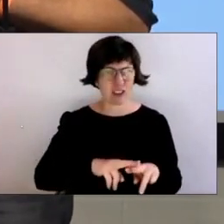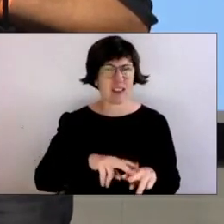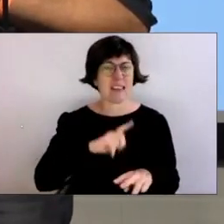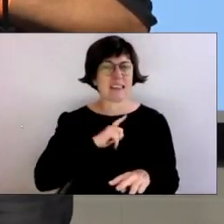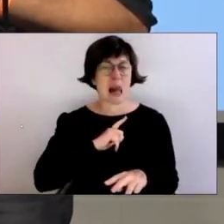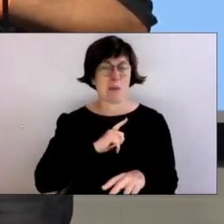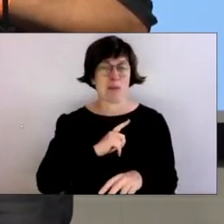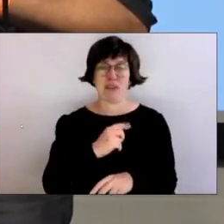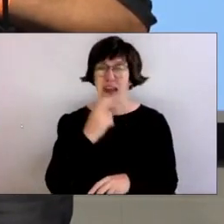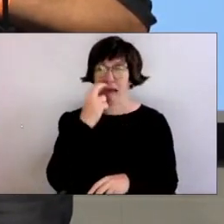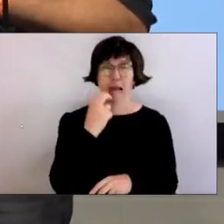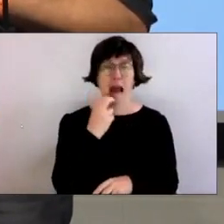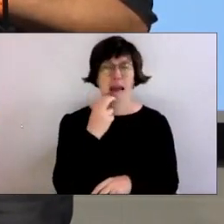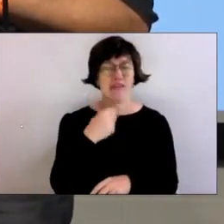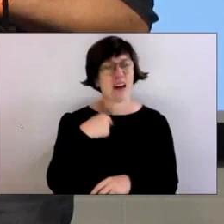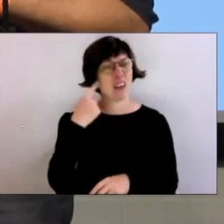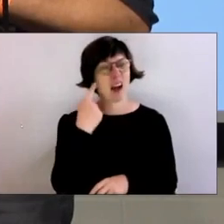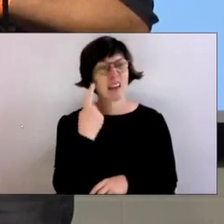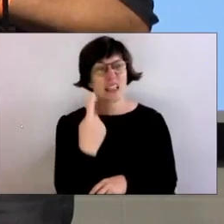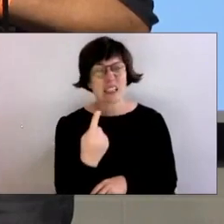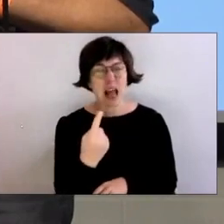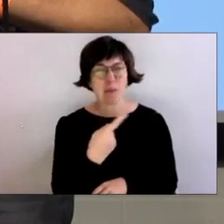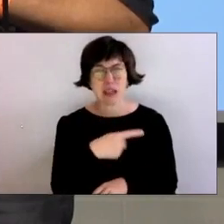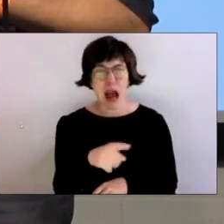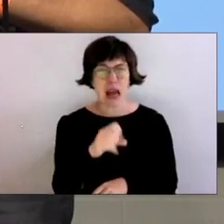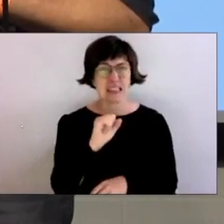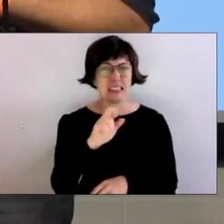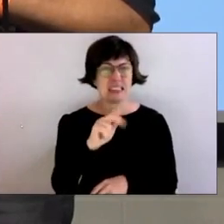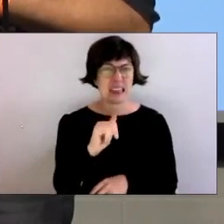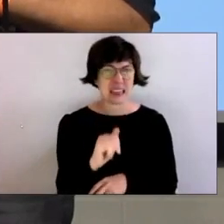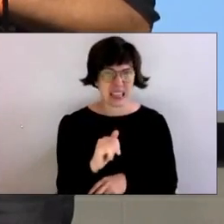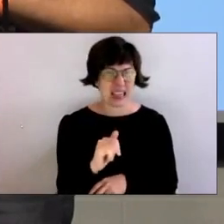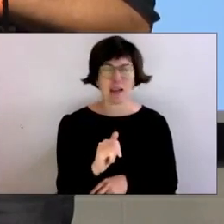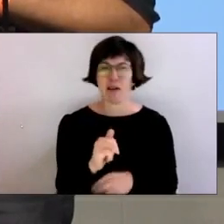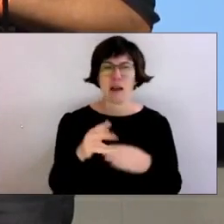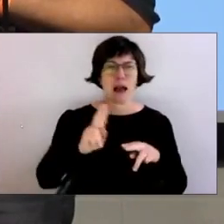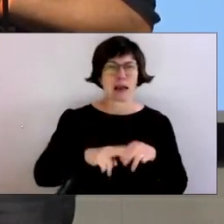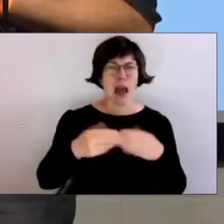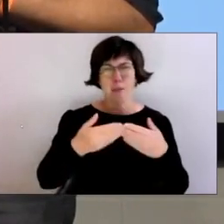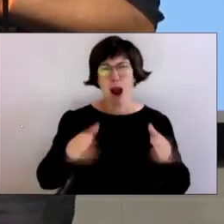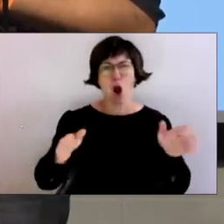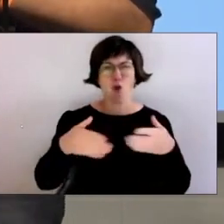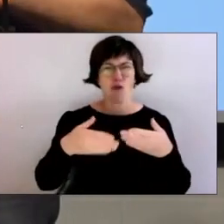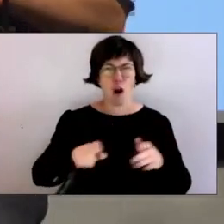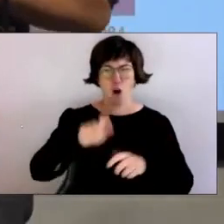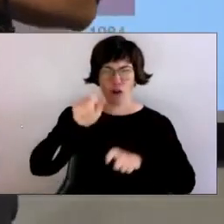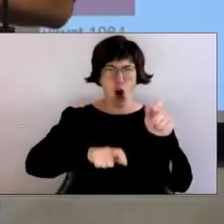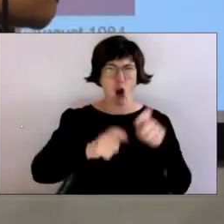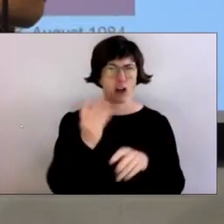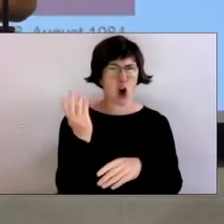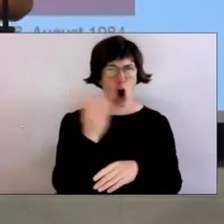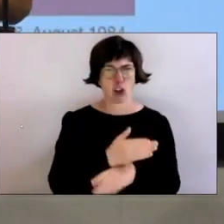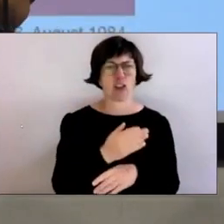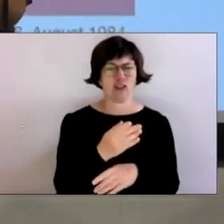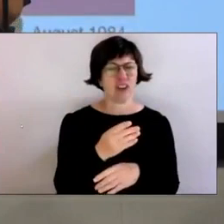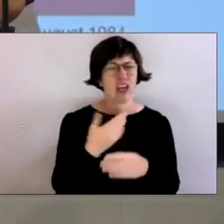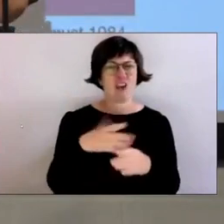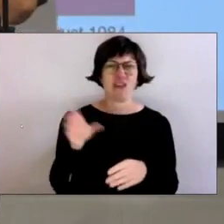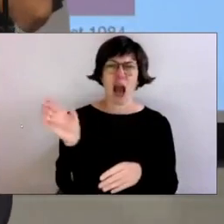meiner kindlichen Naivität zuerst dachte, sie seien alle Sinti, machten ihre Kneipe auf, schenkten Menschen aus dem Osten Freibier aus.